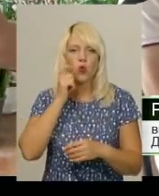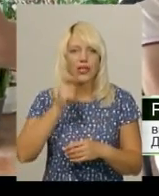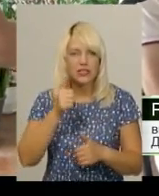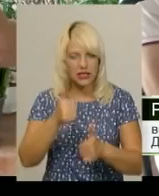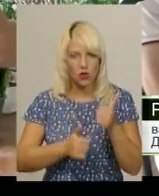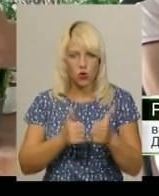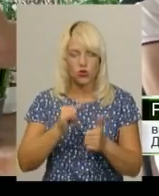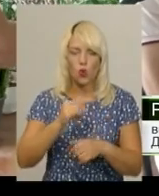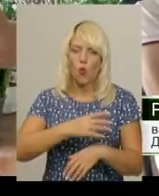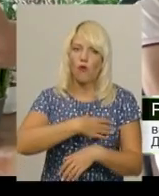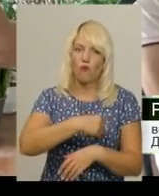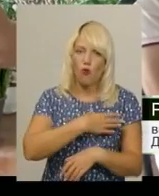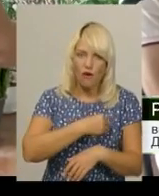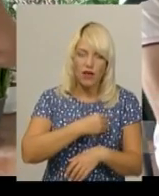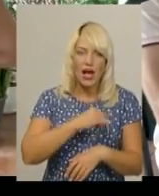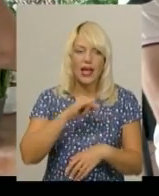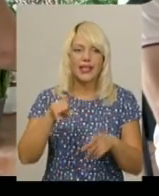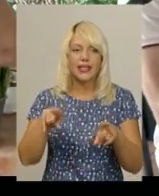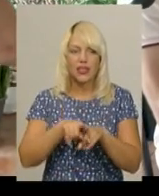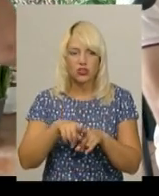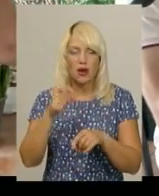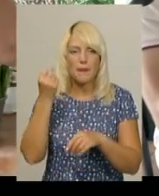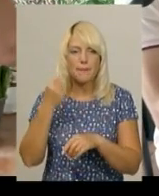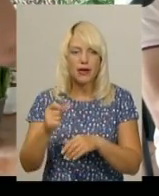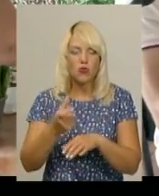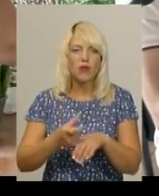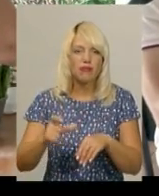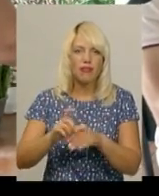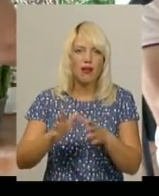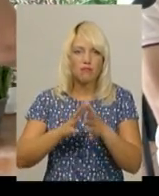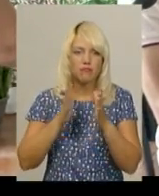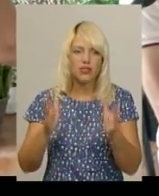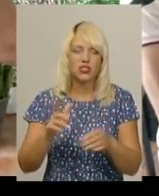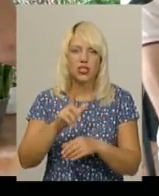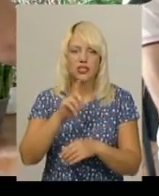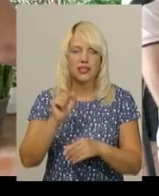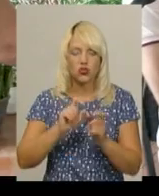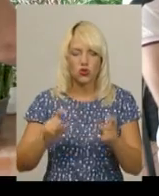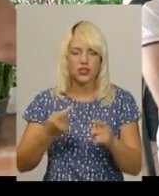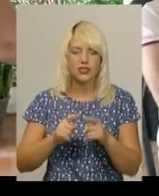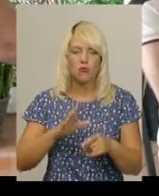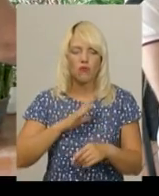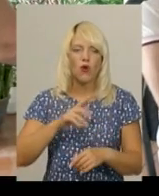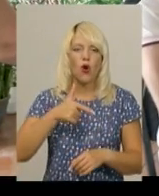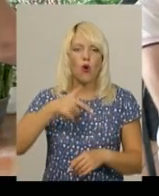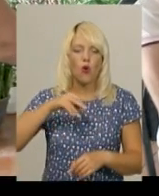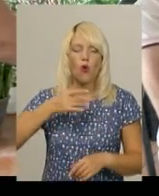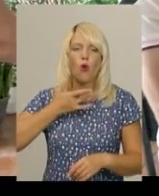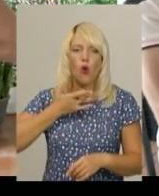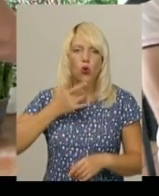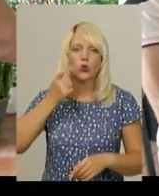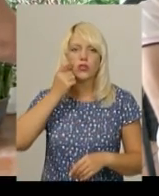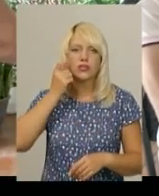Ну і, звичайно, перемоги. Ну і така найбільша перемога за школу – це було «Голос країни», це Київ.